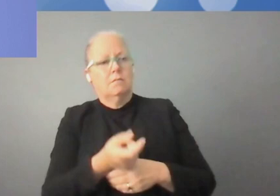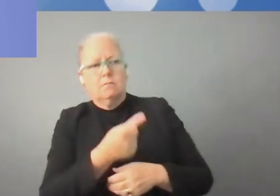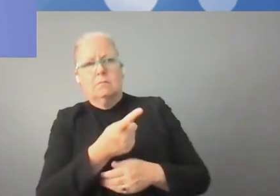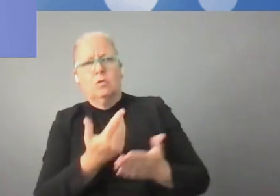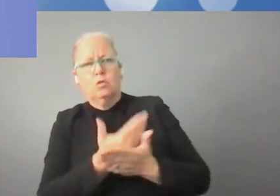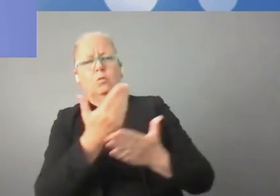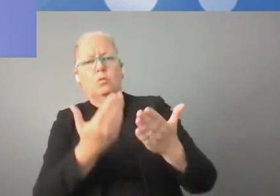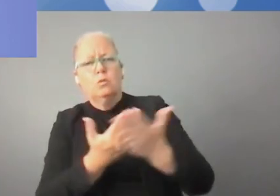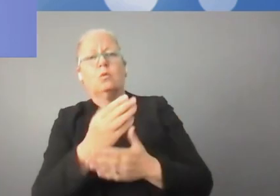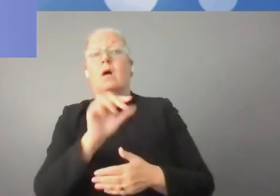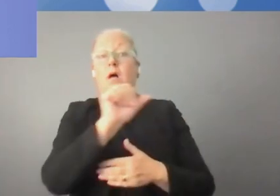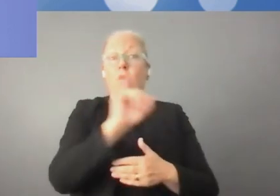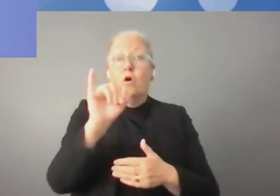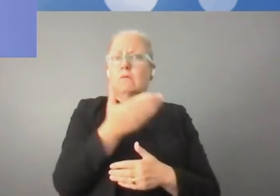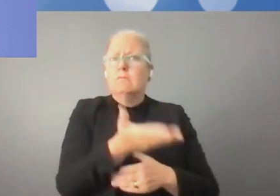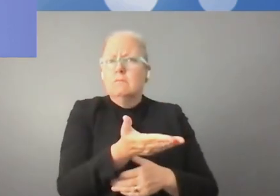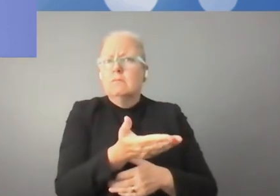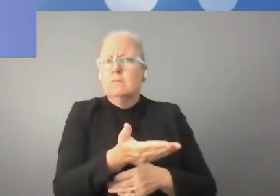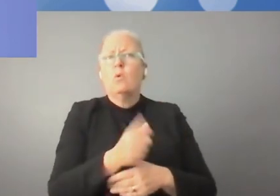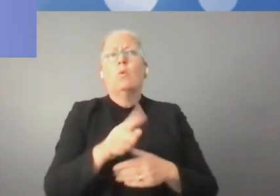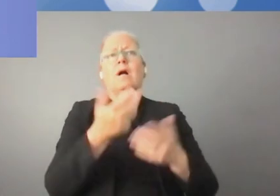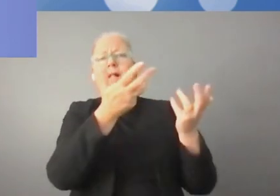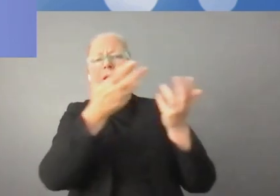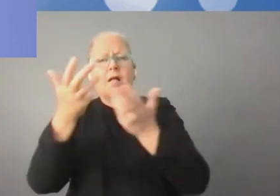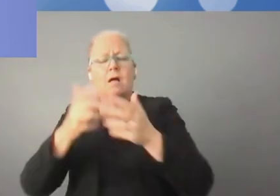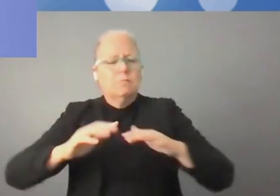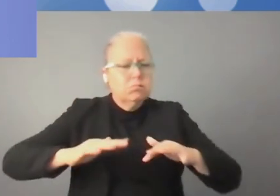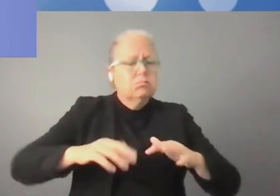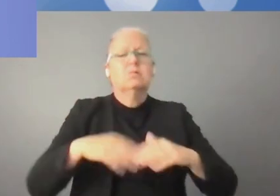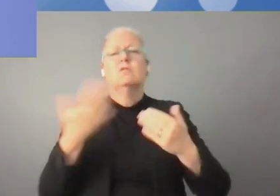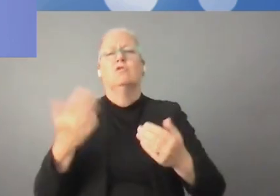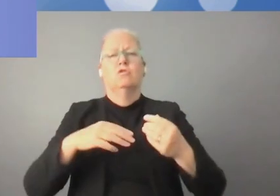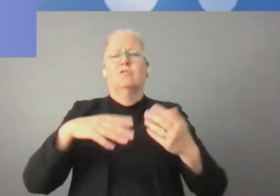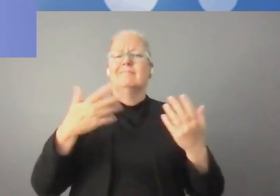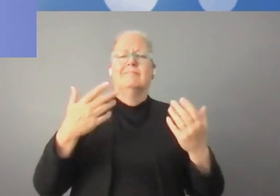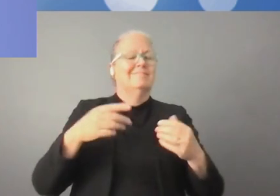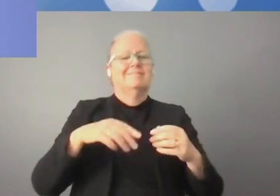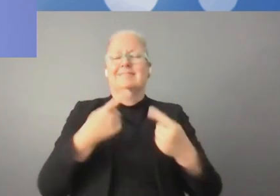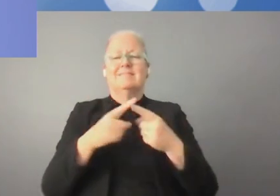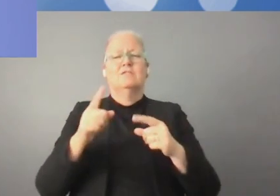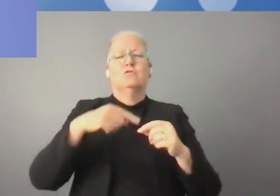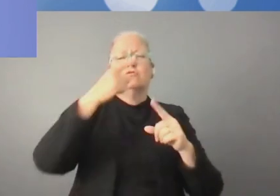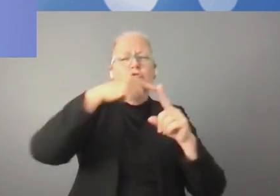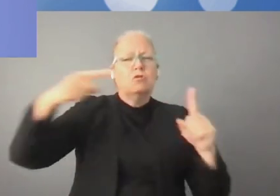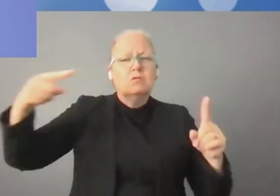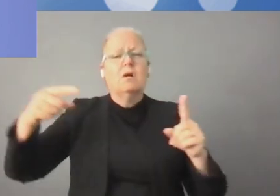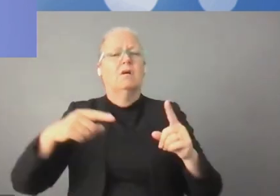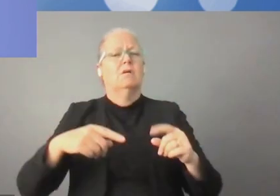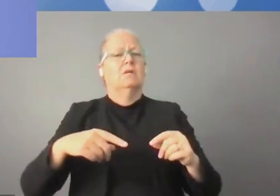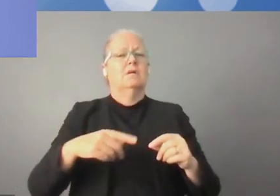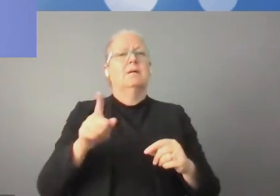c'est l'exploitation et l'acceptation de nouvelles technologies. On a les technologies traditionnelles, mais nous avons de plus en plus de